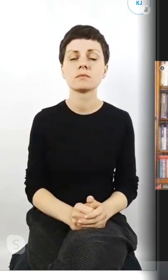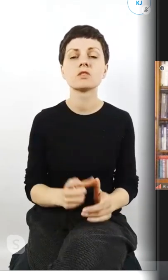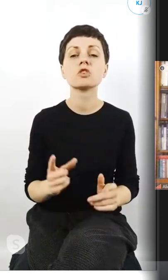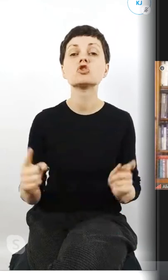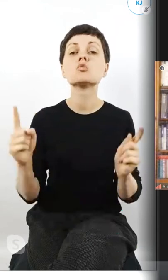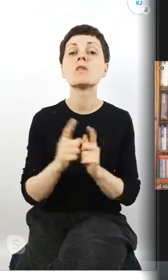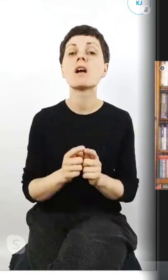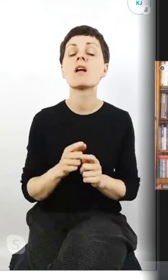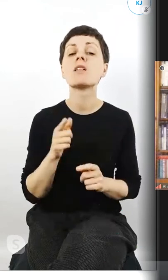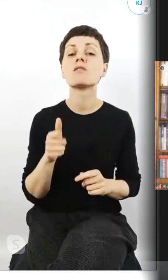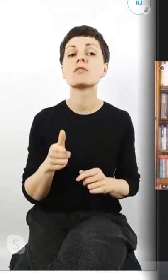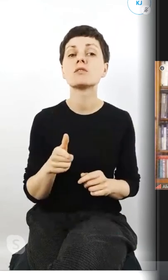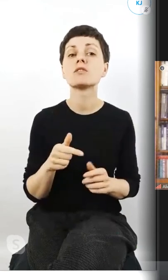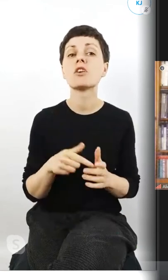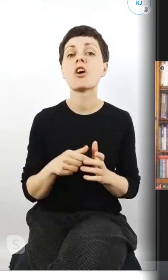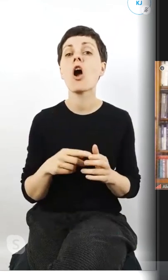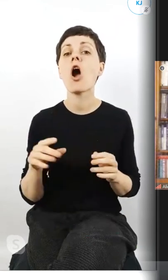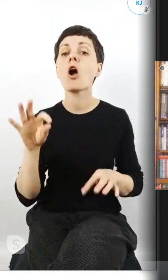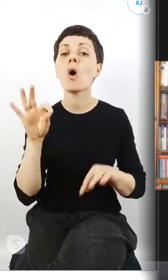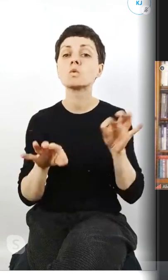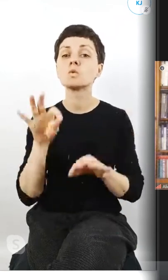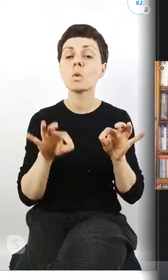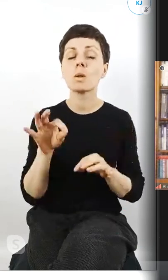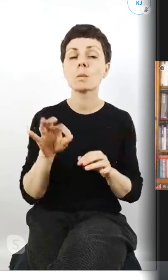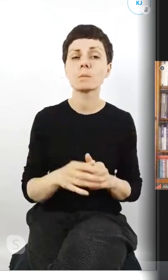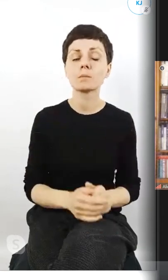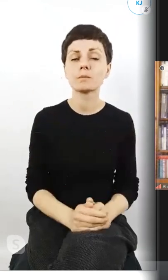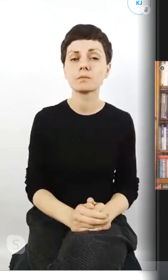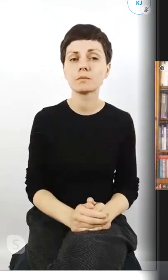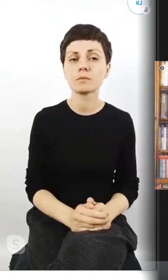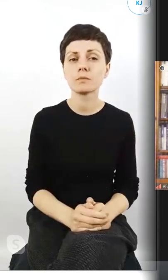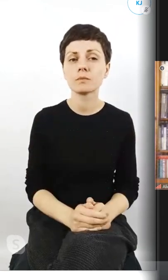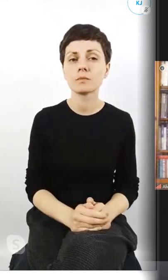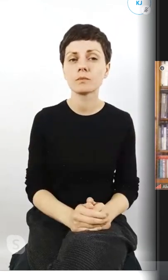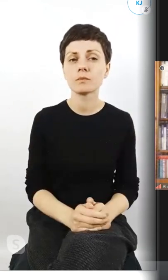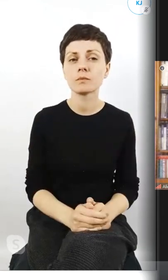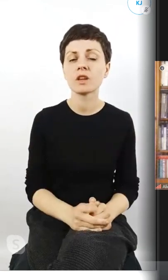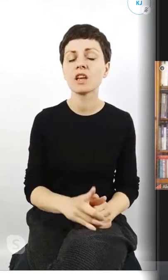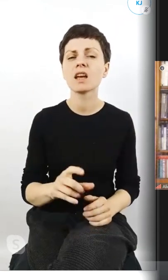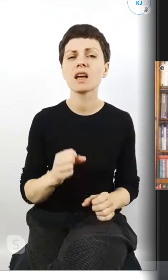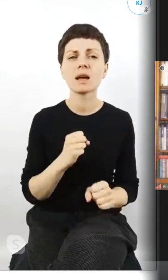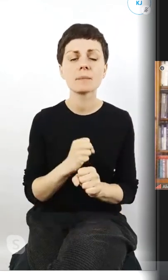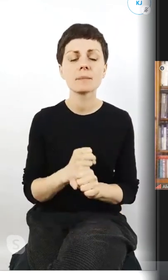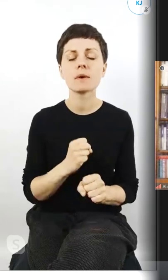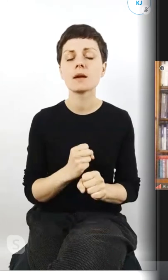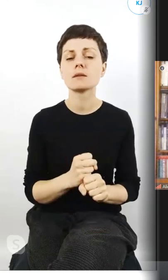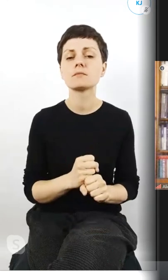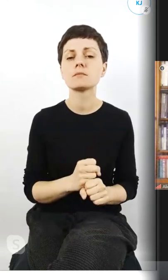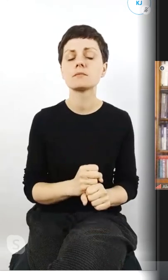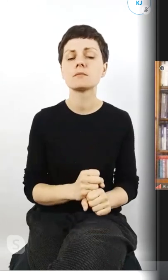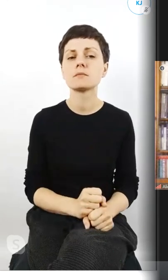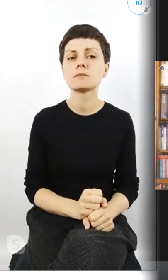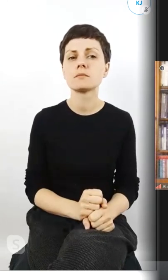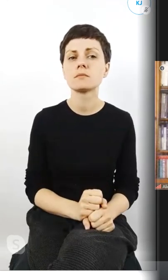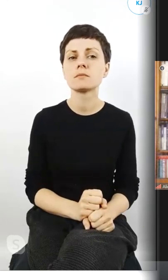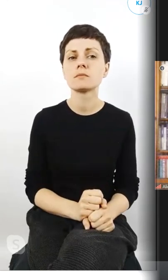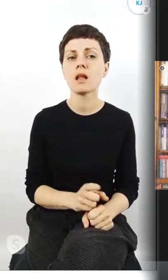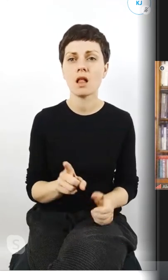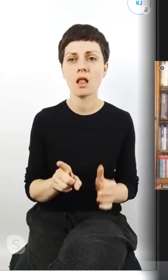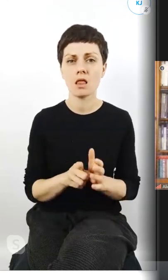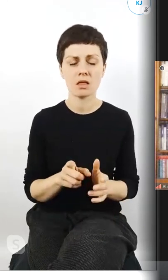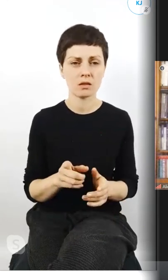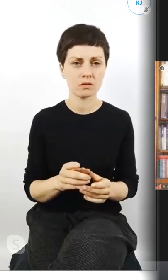przyszerwie konsultacje i wszelka praca jest dla mnie świetna